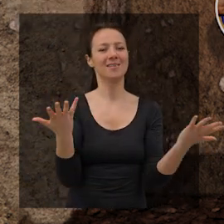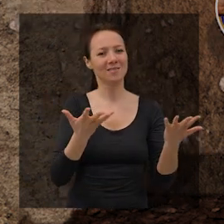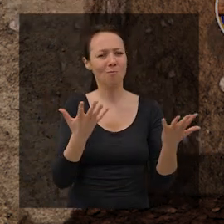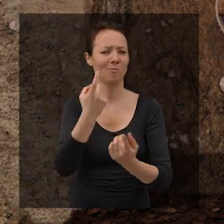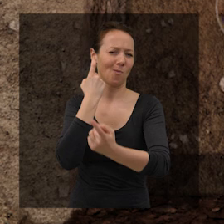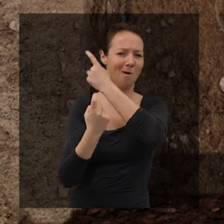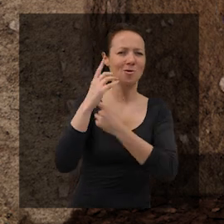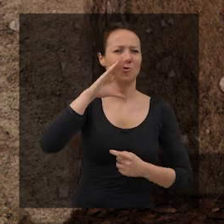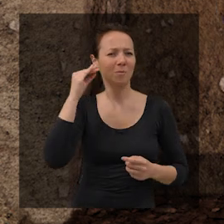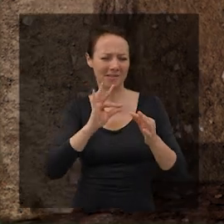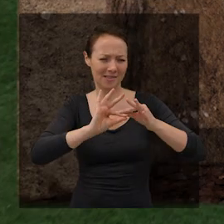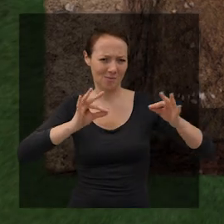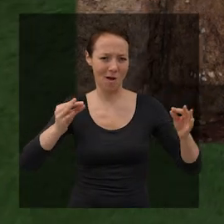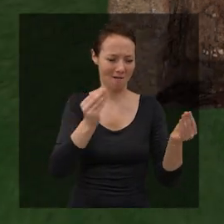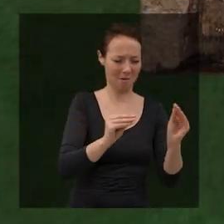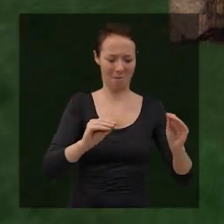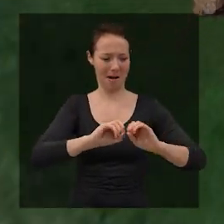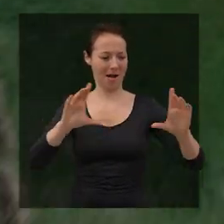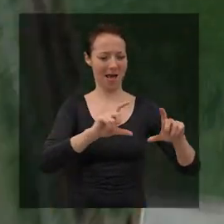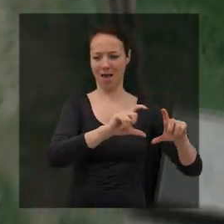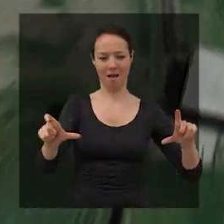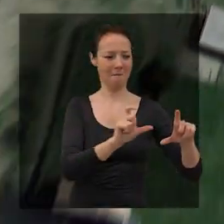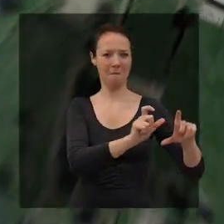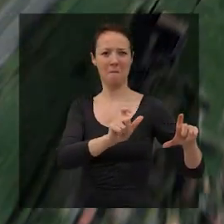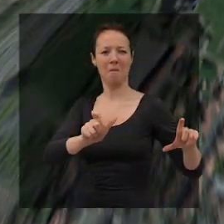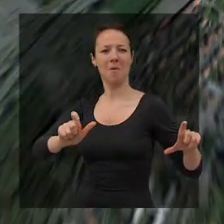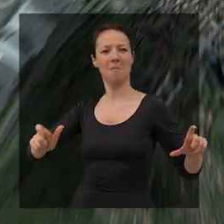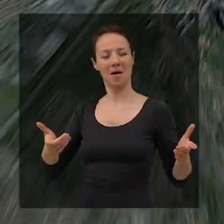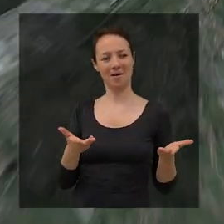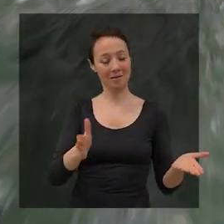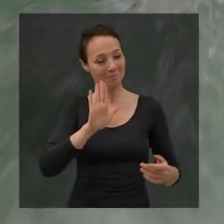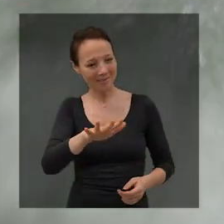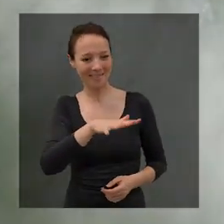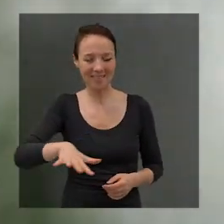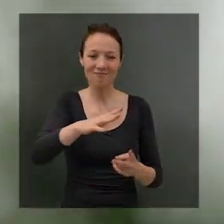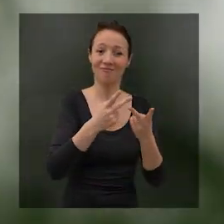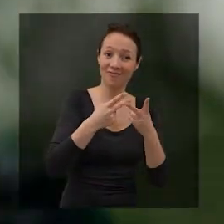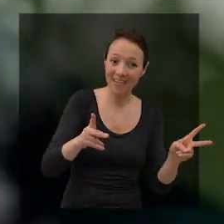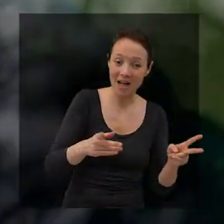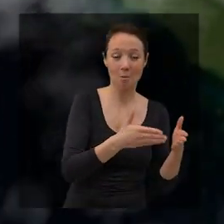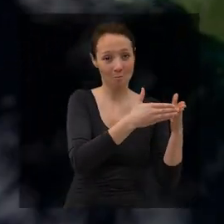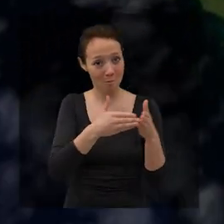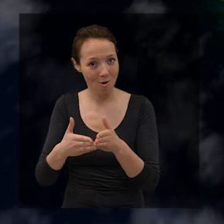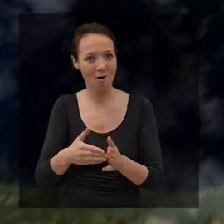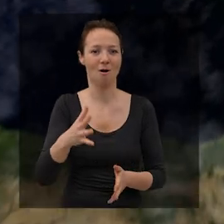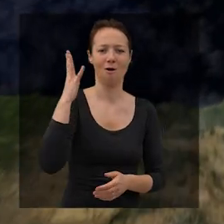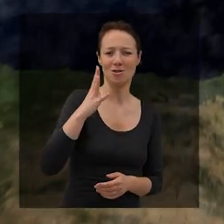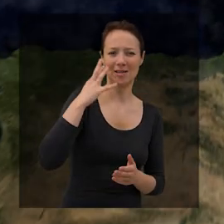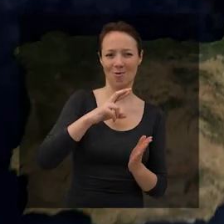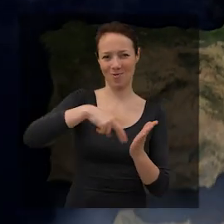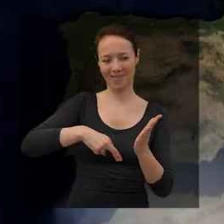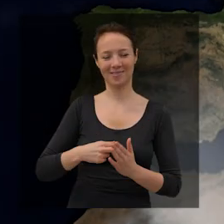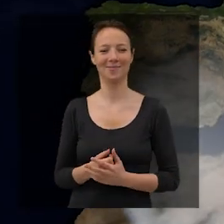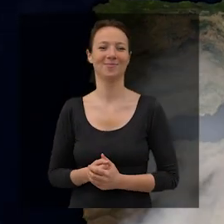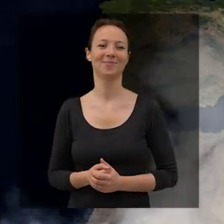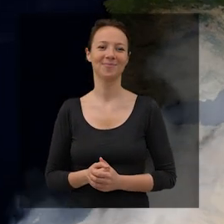les recherches menées depuis 150 ans permettent de raconter l'histoire de la ville et du port de Rassiatome. Rassiatome